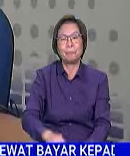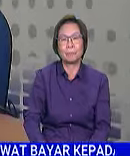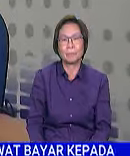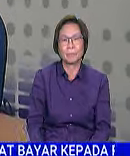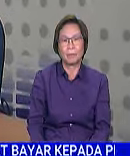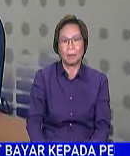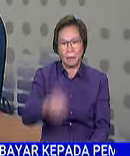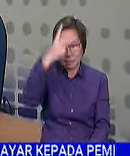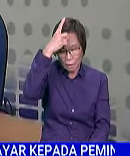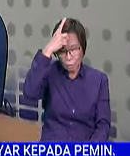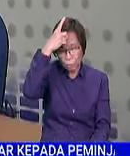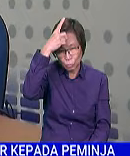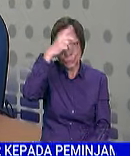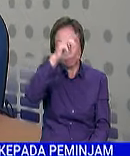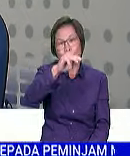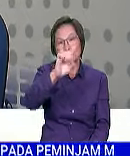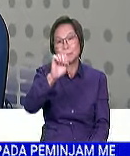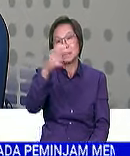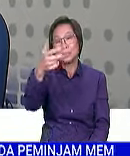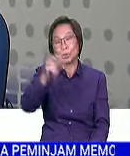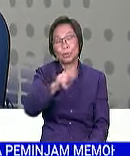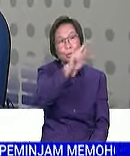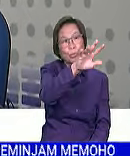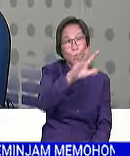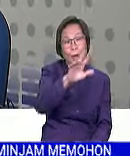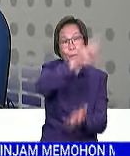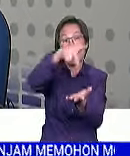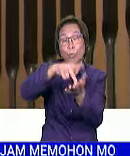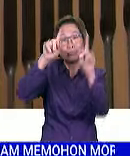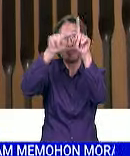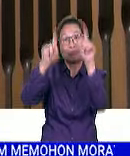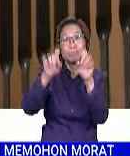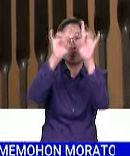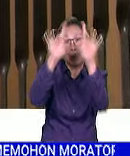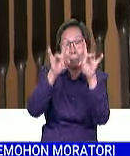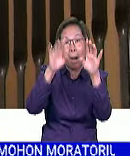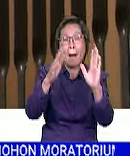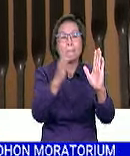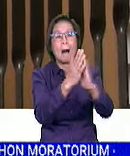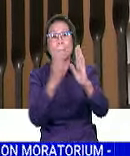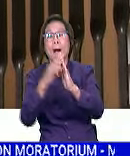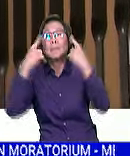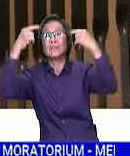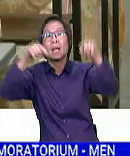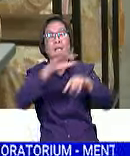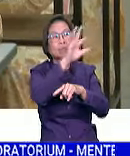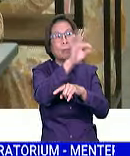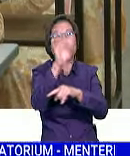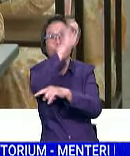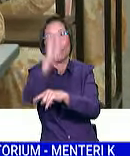Menurut Datuk Dr. Misrin, sebanyak 25 pusat peperiksaan di kawasan bandar dengan pencapaian lulus 99